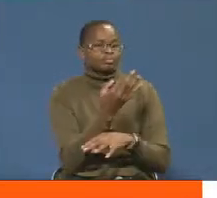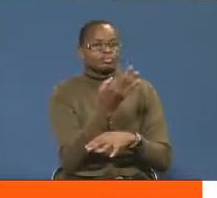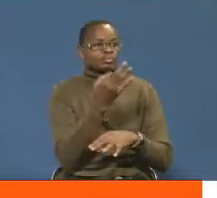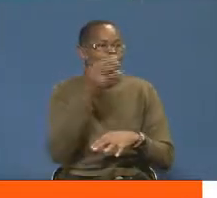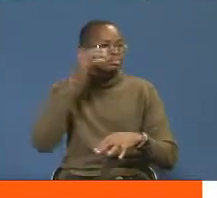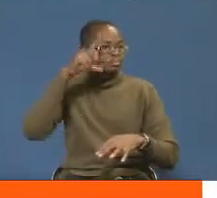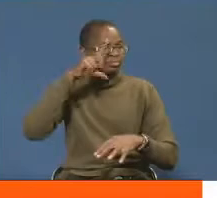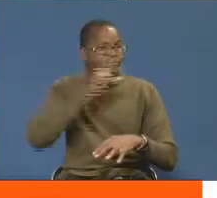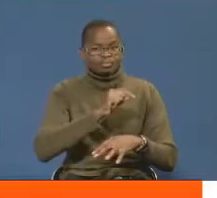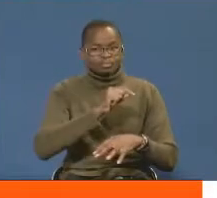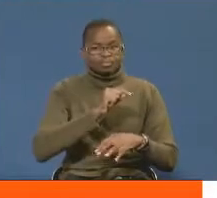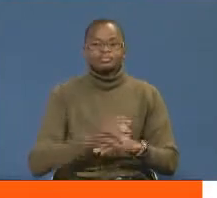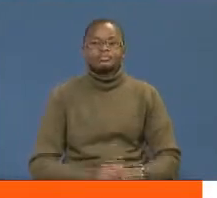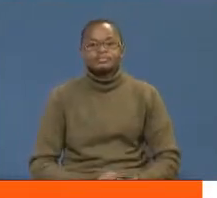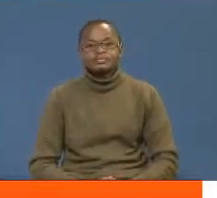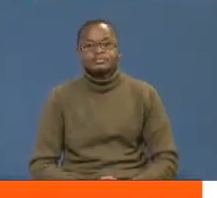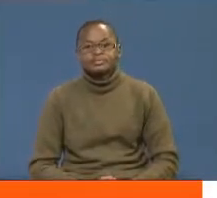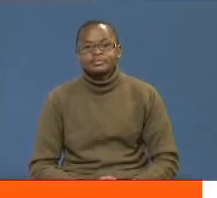kukamilika.